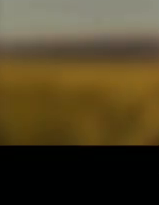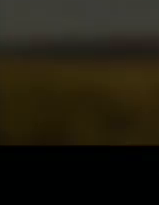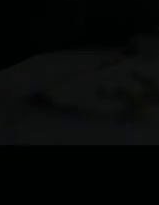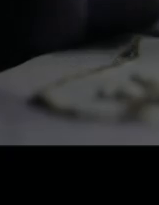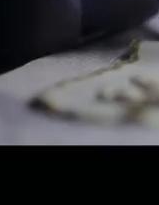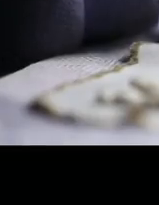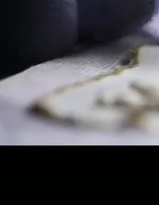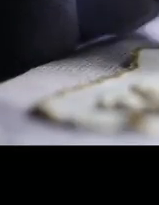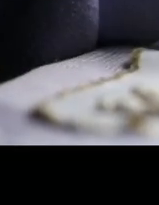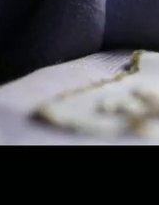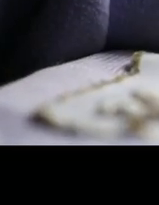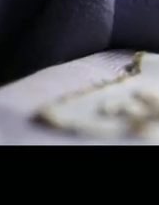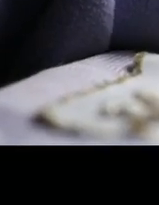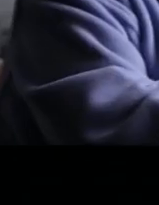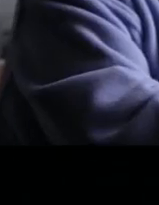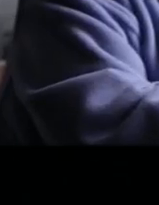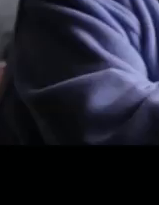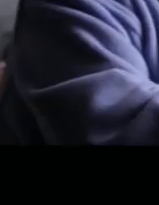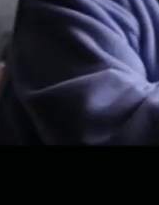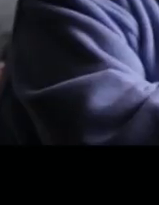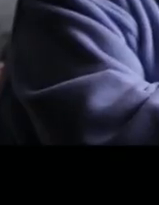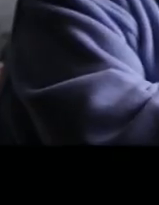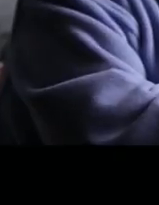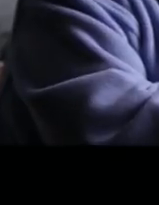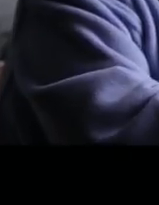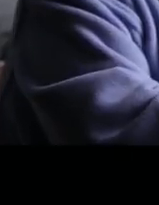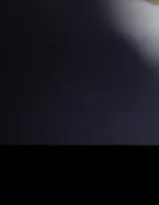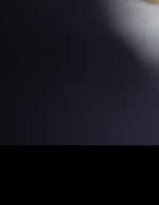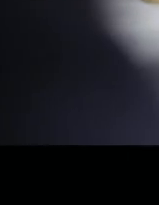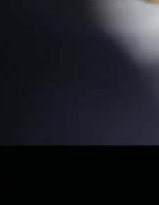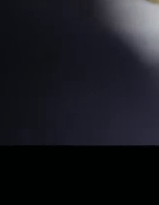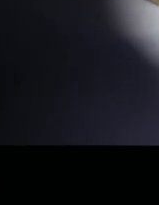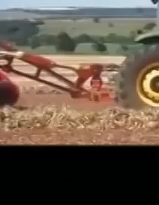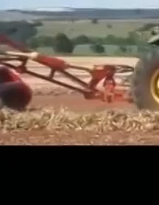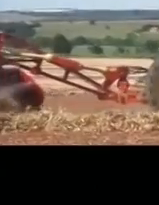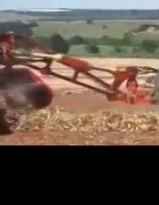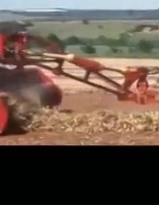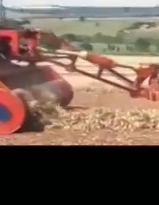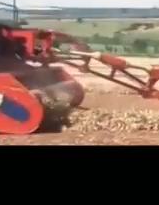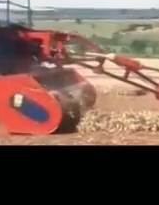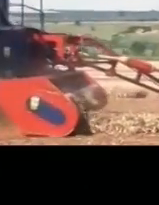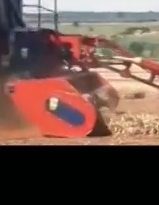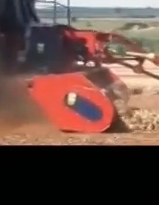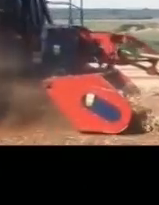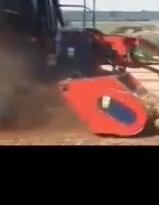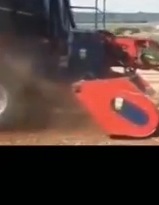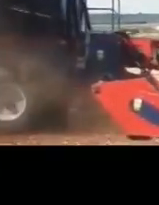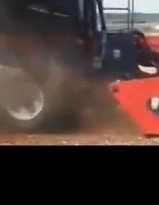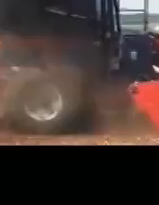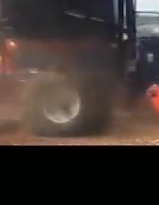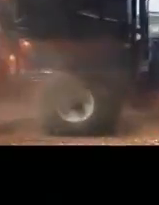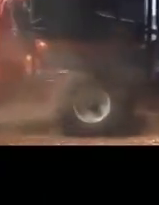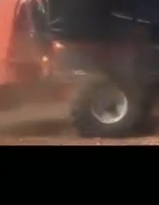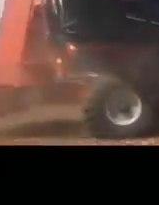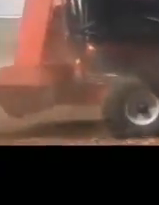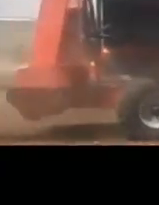Навесні квасоля, восени – живі гроші. І це не виїжджаючи з села. Перший національний аграрний кооператив